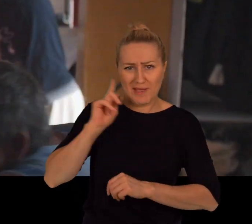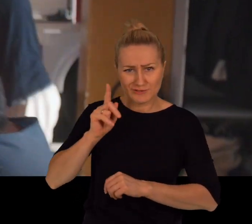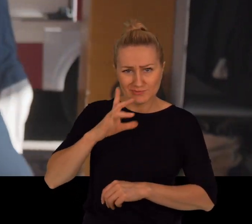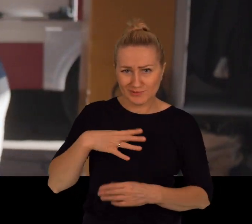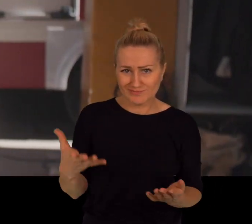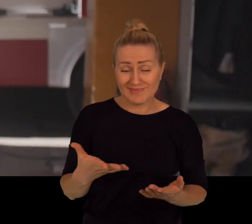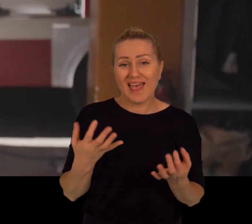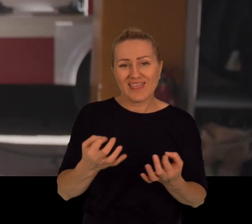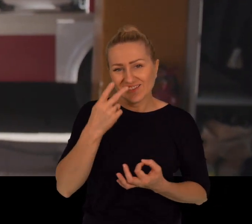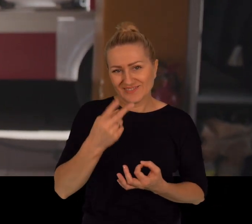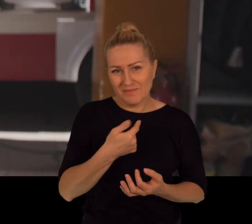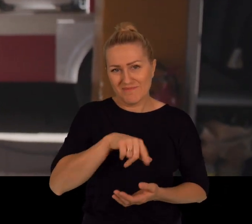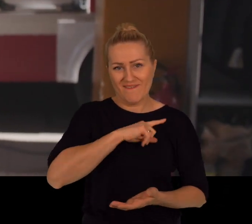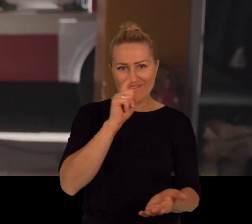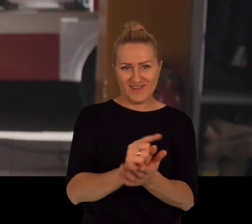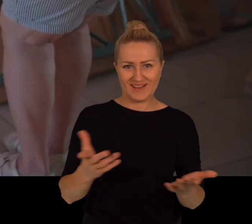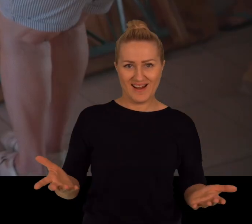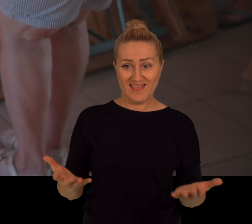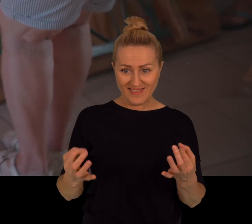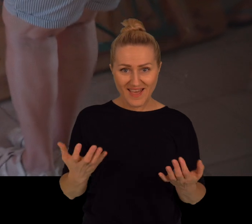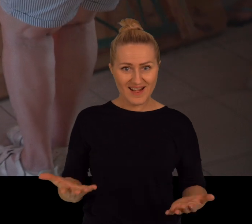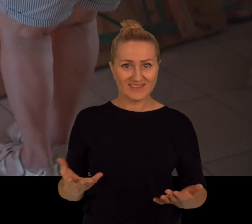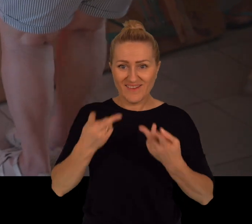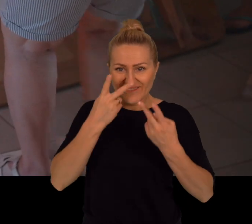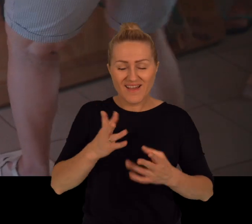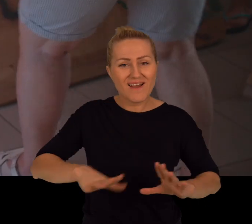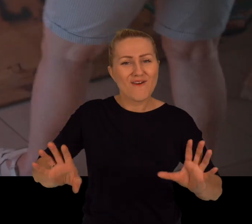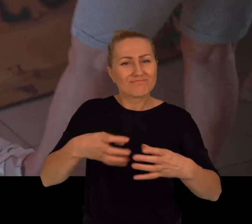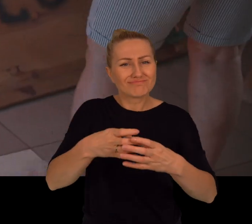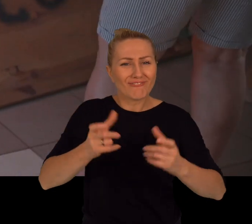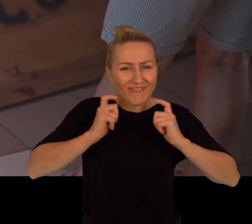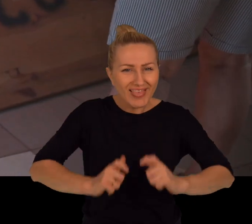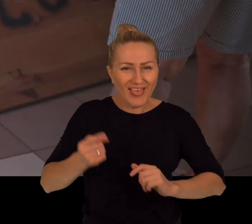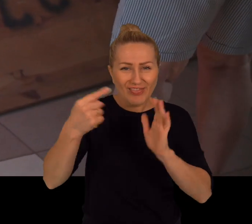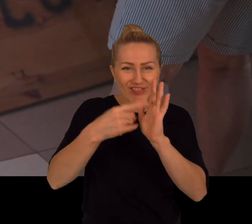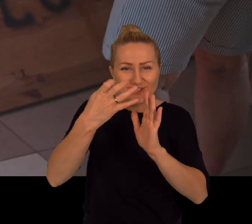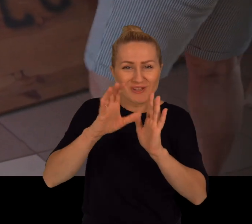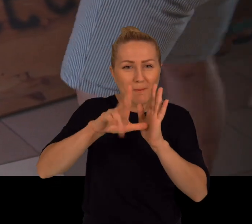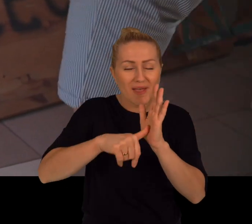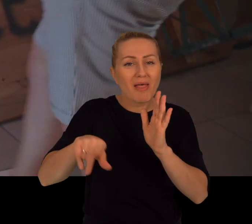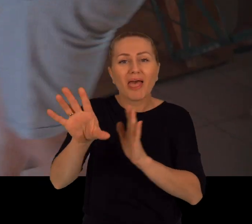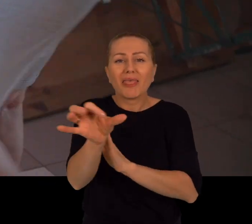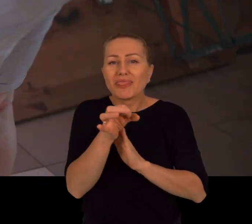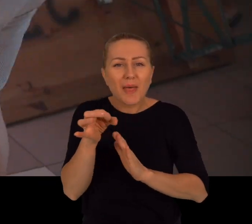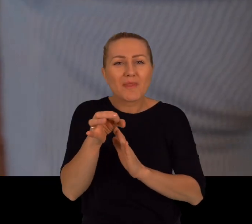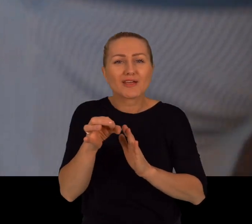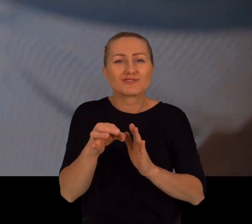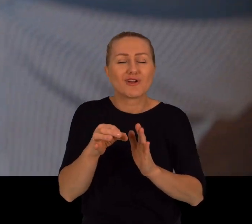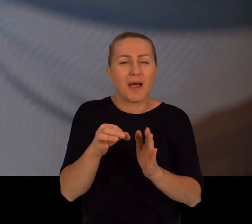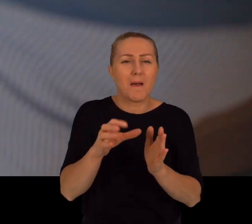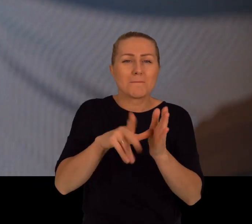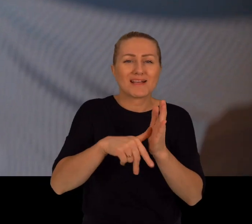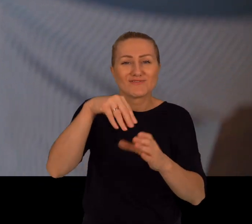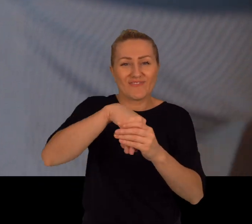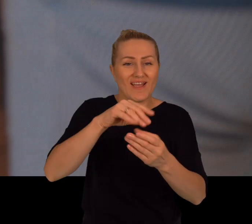kobietom. No sama ta nasza wygrana. W sumie taka wioska, 1400 mieszkańców, najmniejsza miejscowość